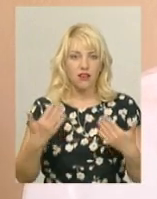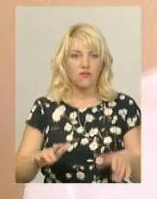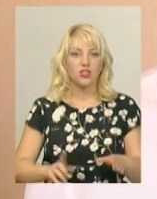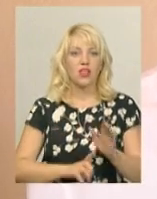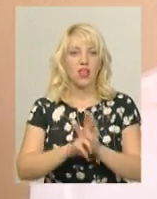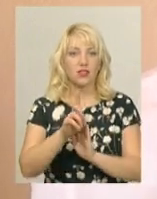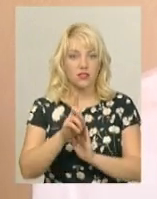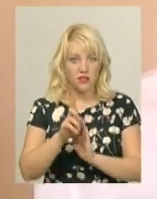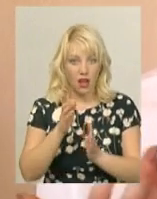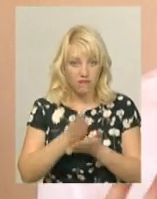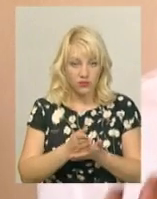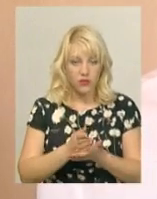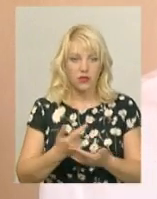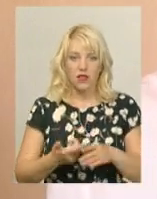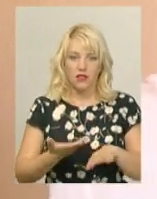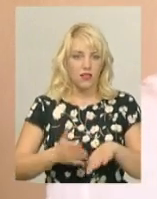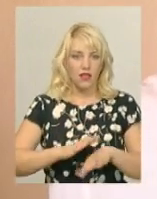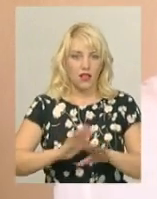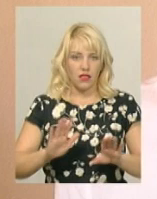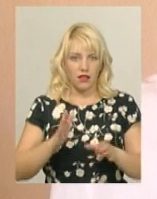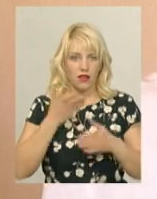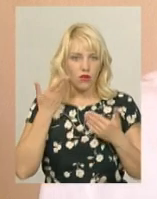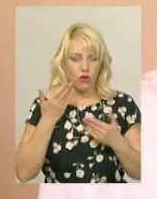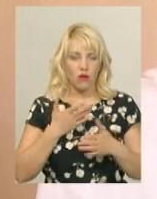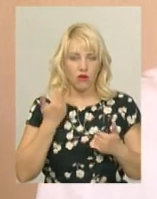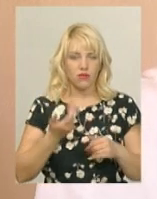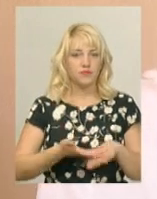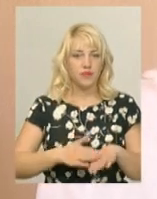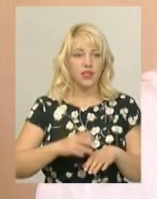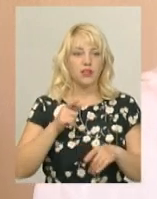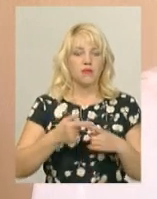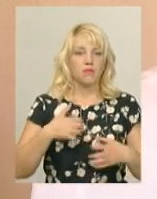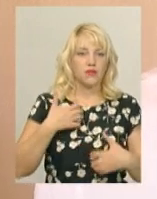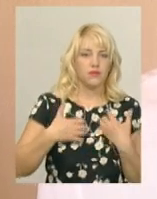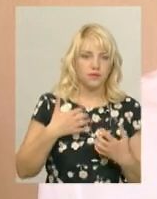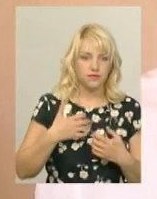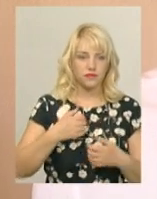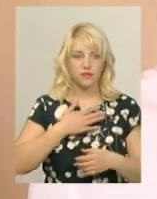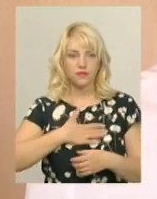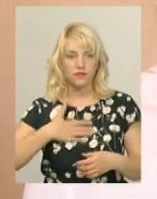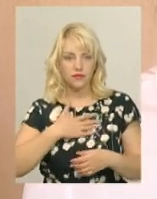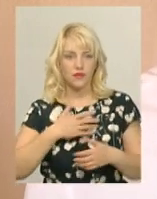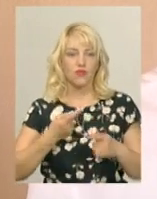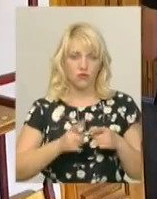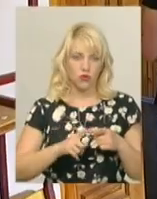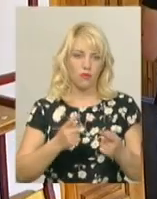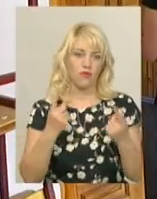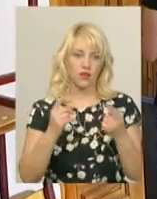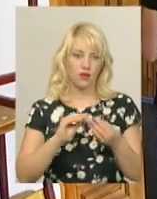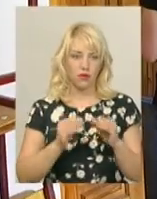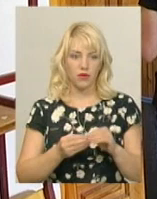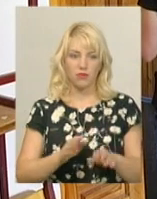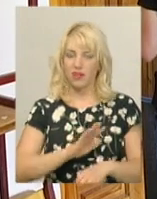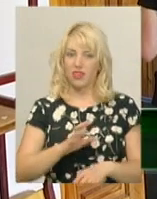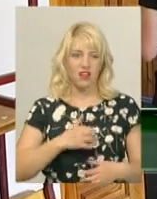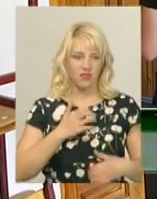перебороти свої страхи, хвилювання – усьому велика проблема. Не хвилюєтеся?